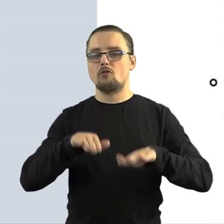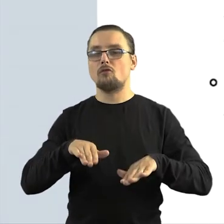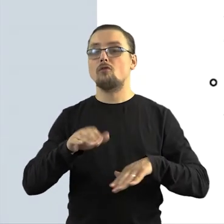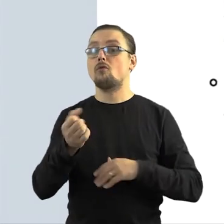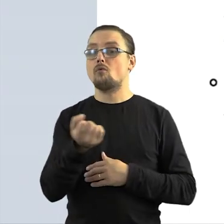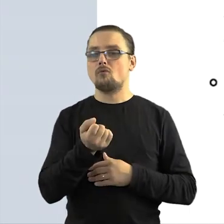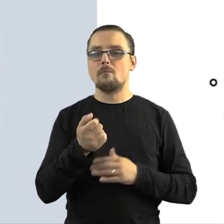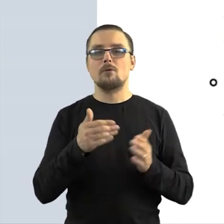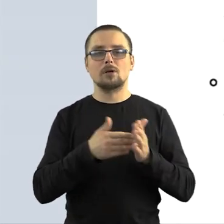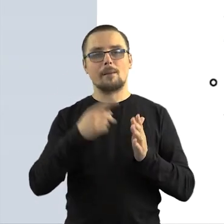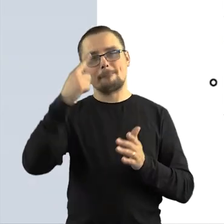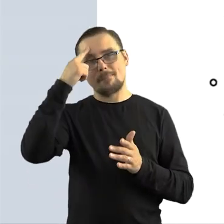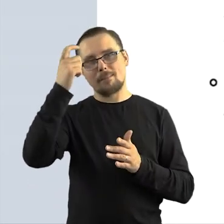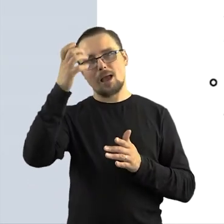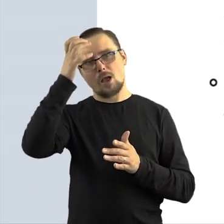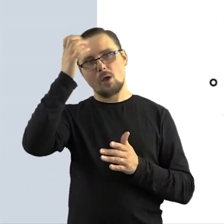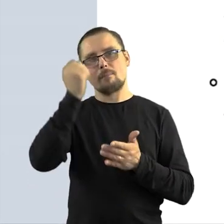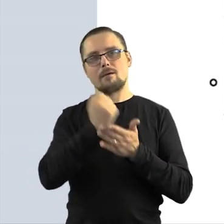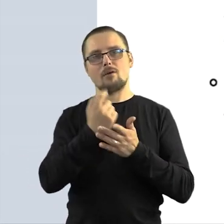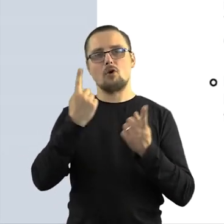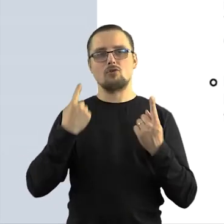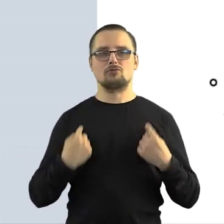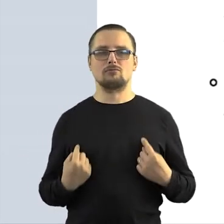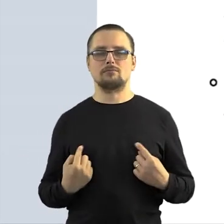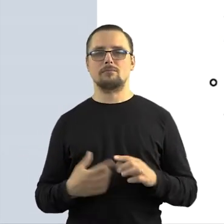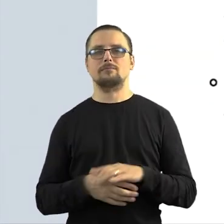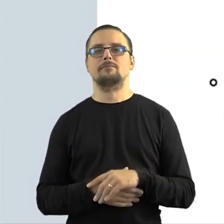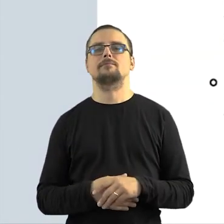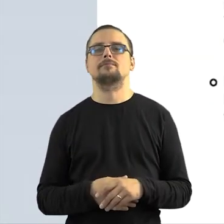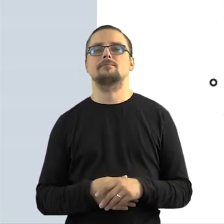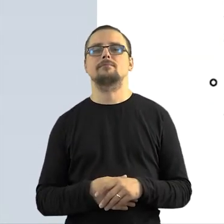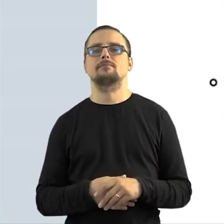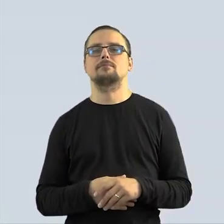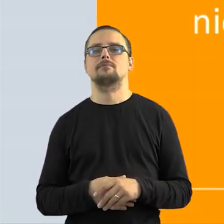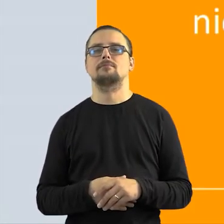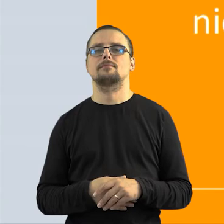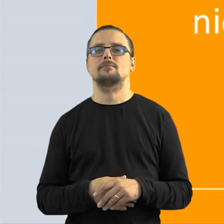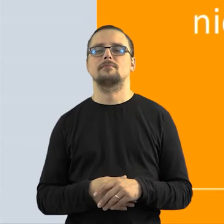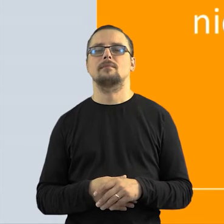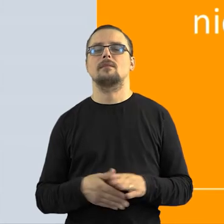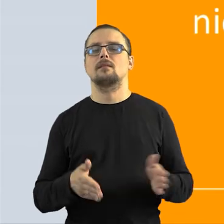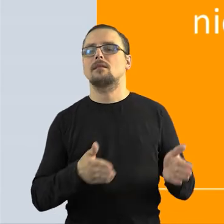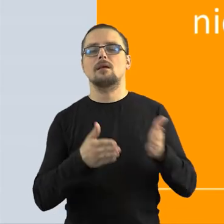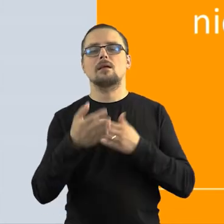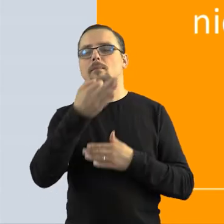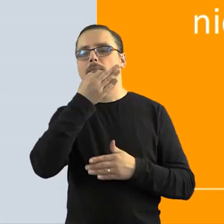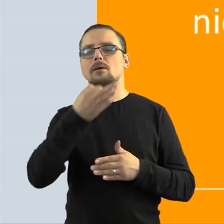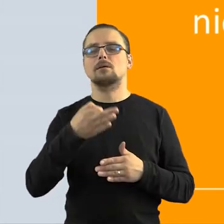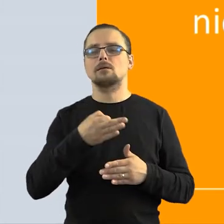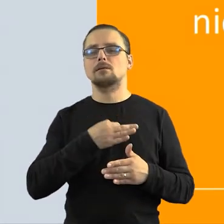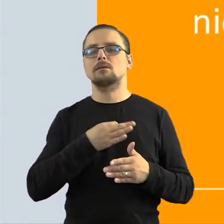powołują się Państwo na dozwolony użytek, to muszą pamiętać o autorskich prawach osobistych.